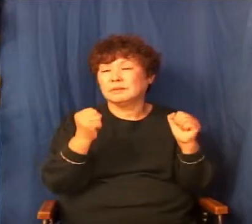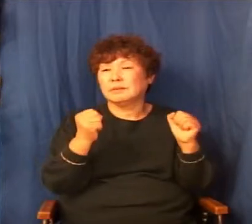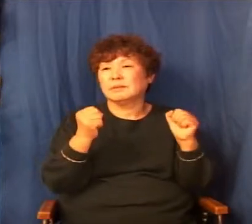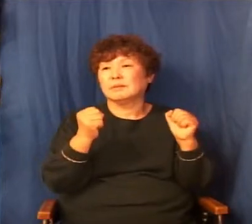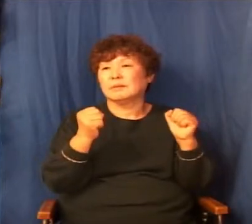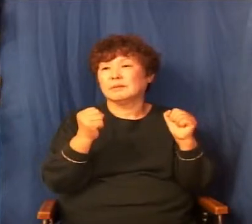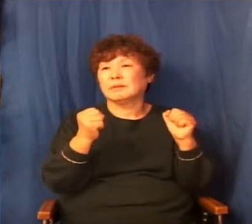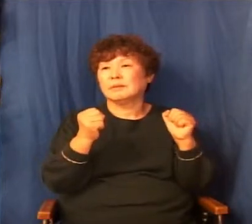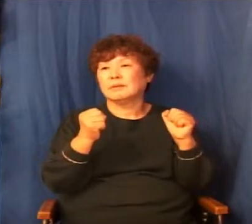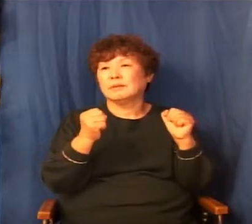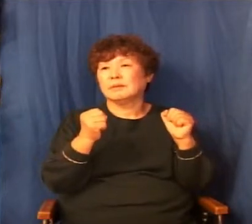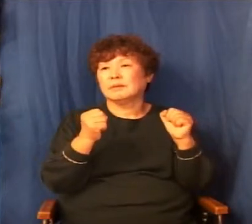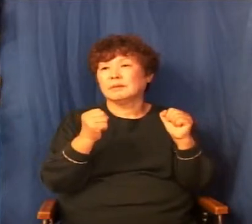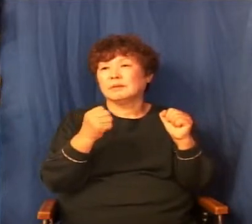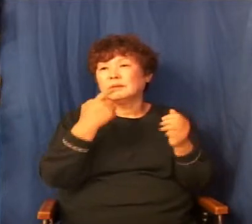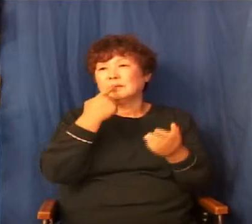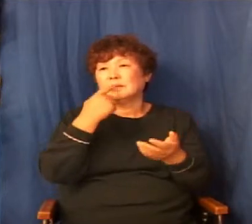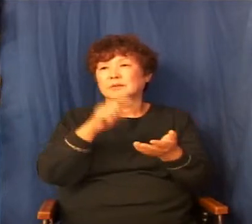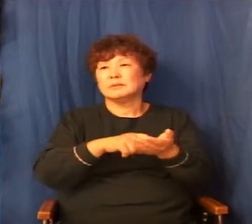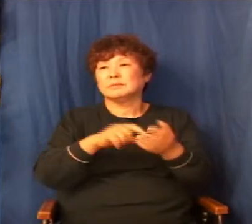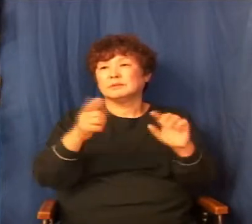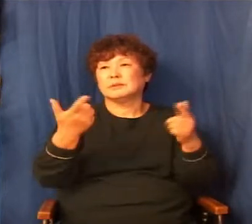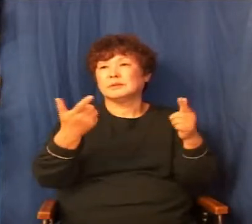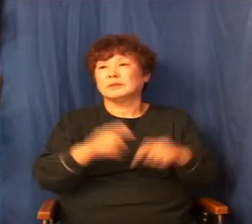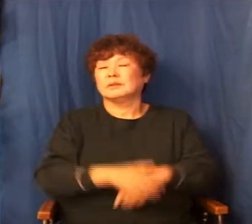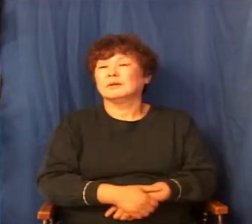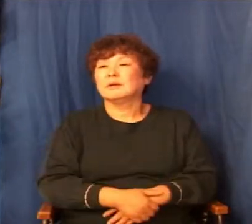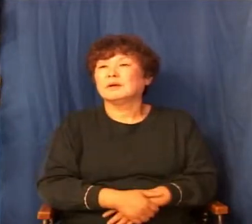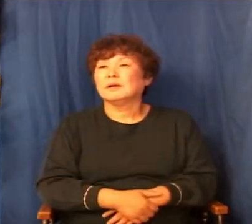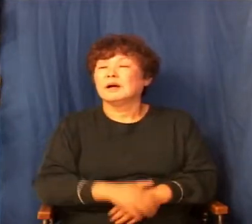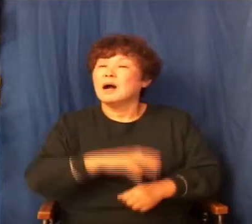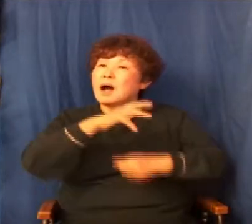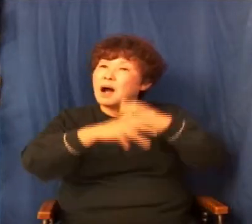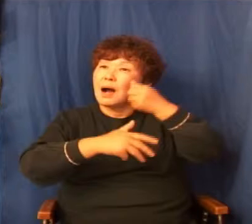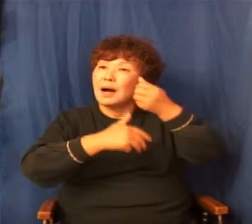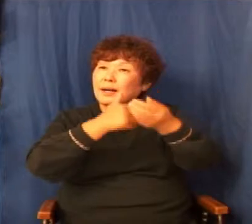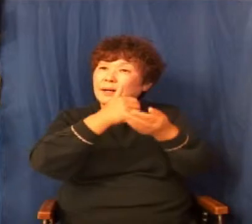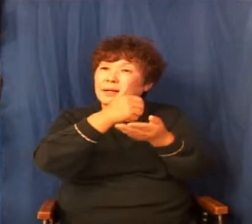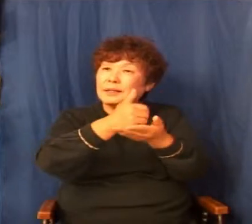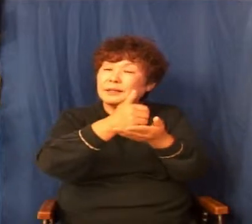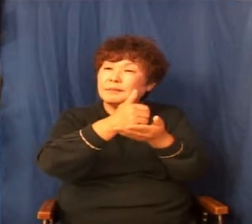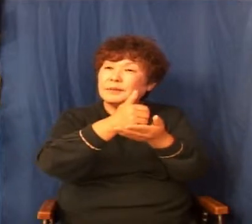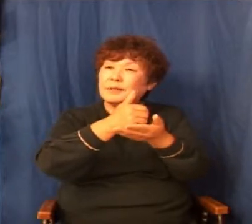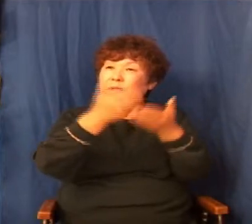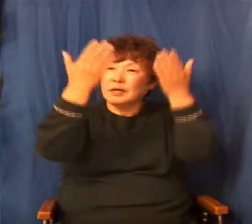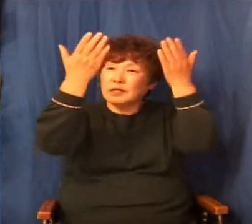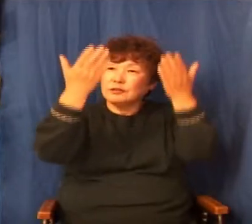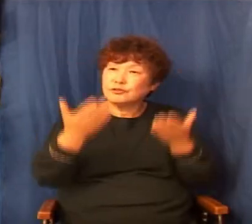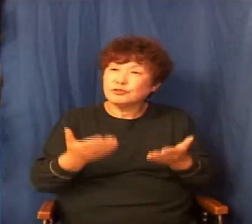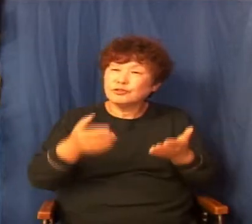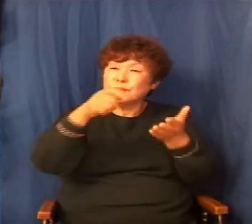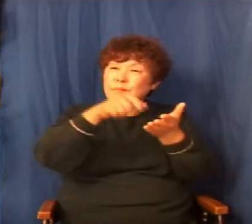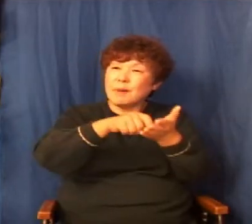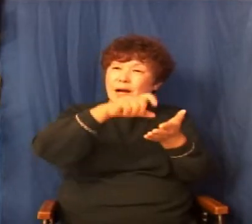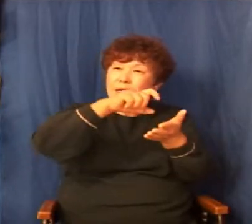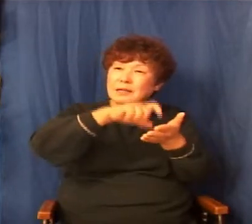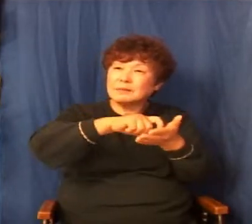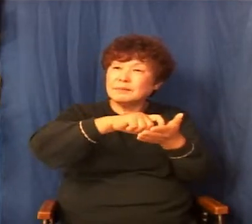이게 어려운 말이고 힘든 말인데 하나님이 준 만큼만 가야 됩니다.